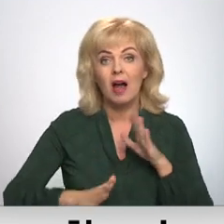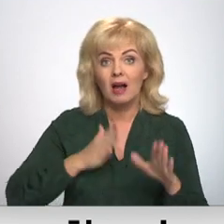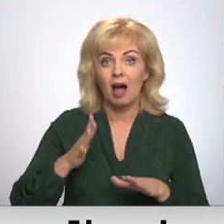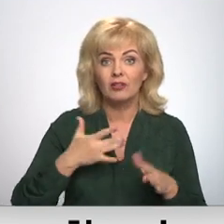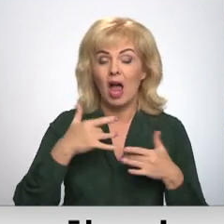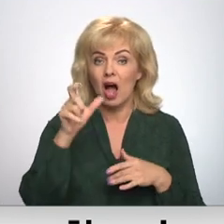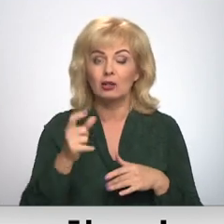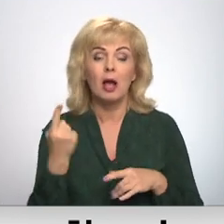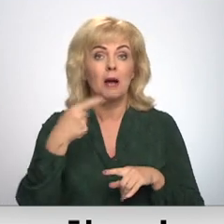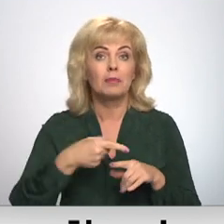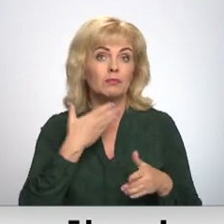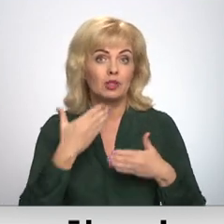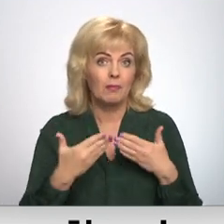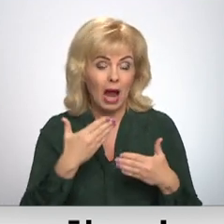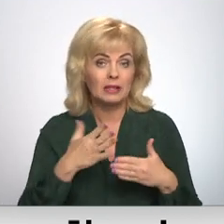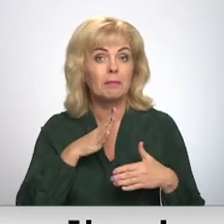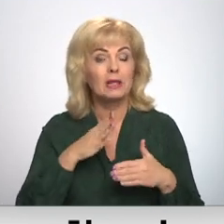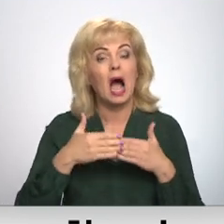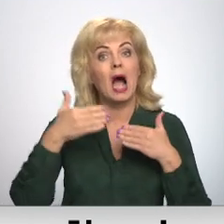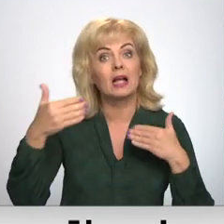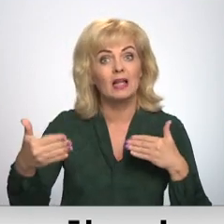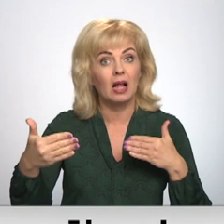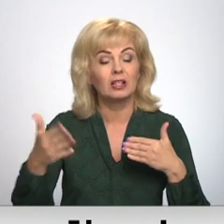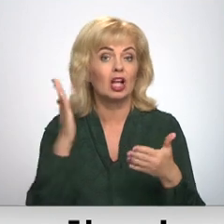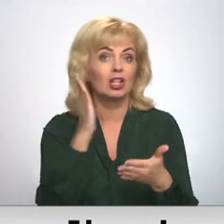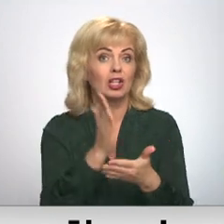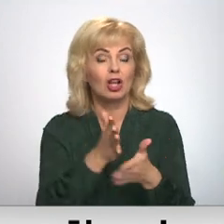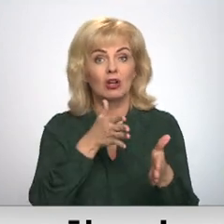aktieri pirmos mēģinājus aizvadījuši attālināti tiešsaistē.